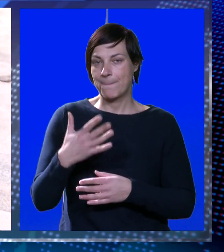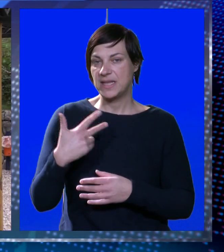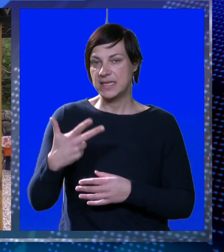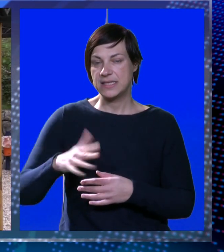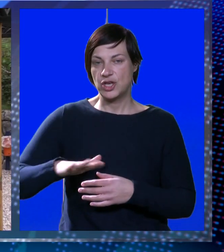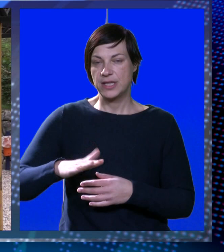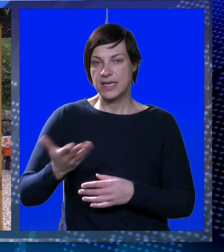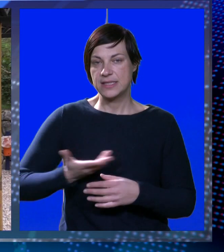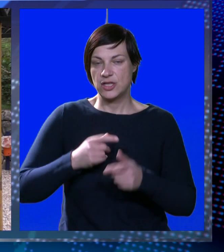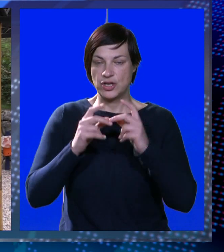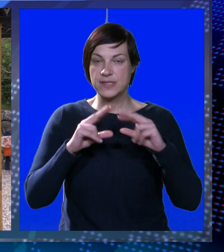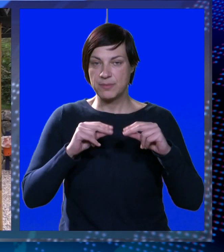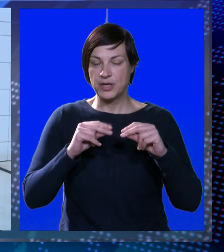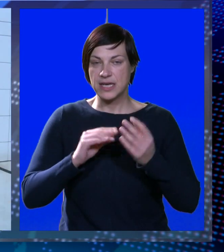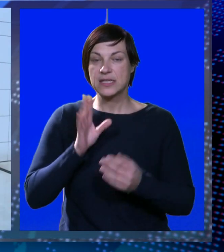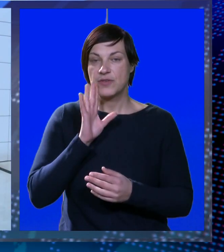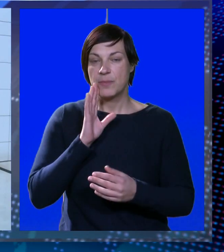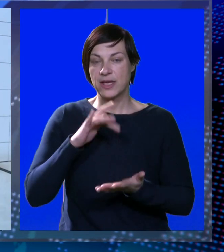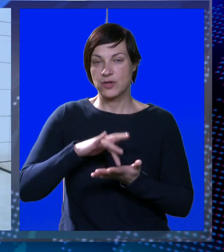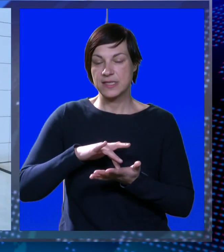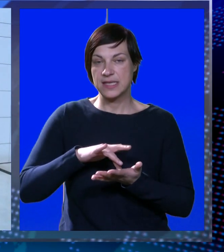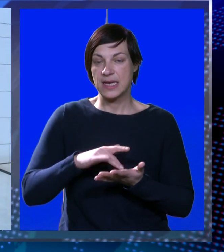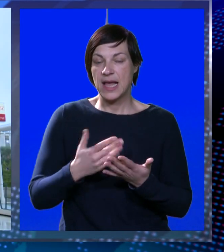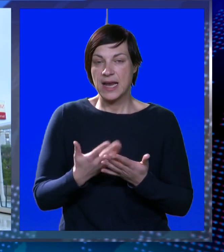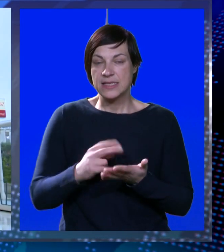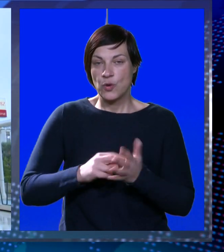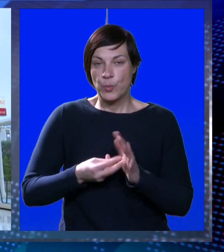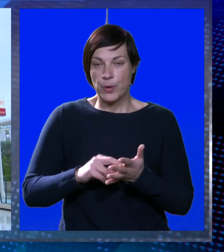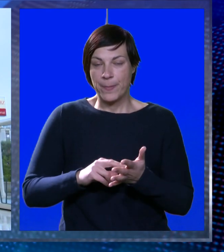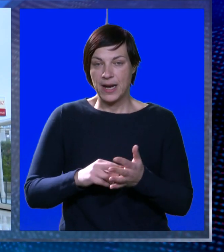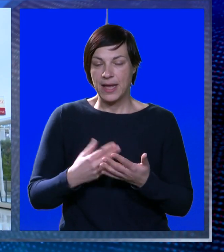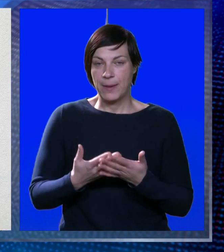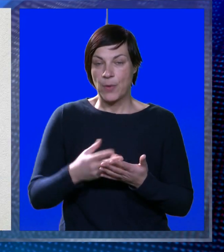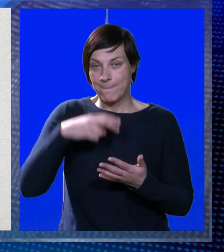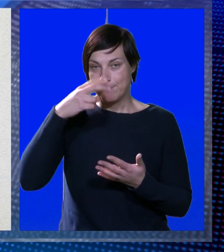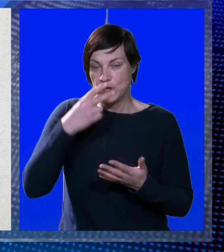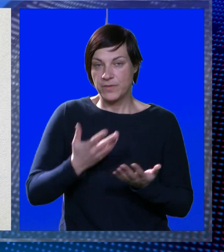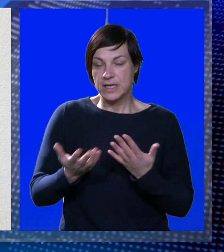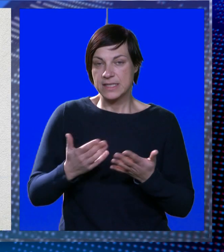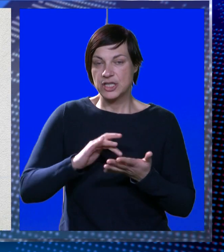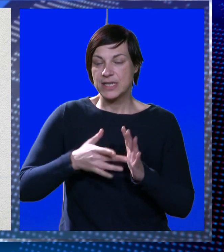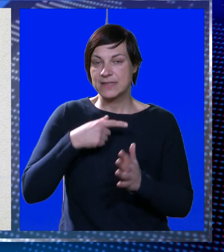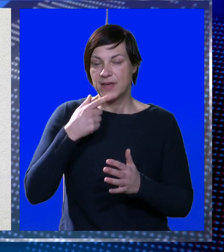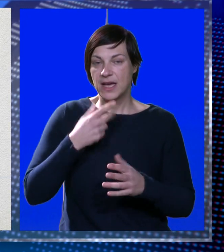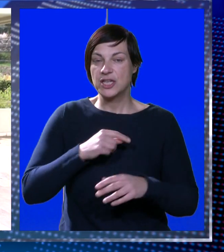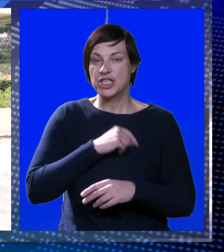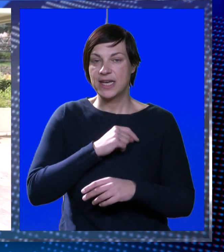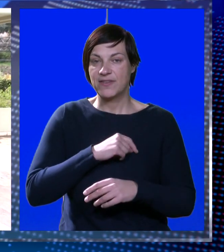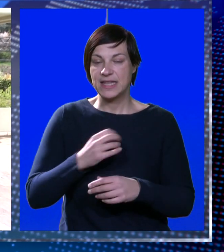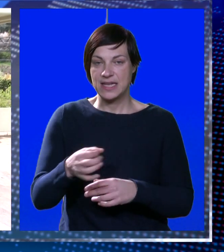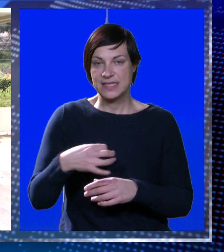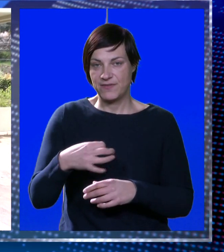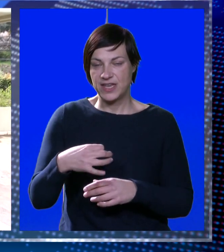53 djece donosimo razgovor s majkom koja se nalazi u bezizlaznoj situaciji, a provjerili smo i što nas sve kaže